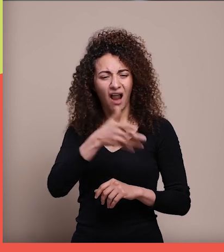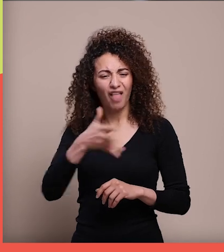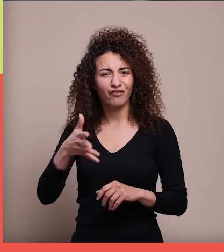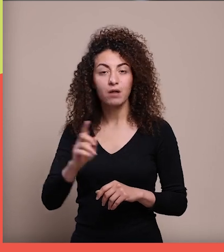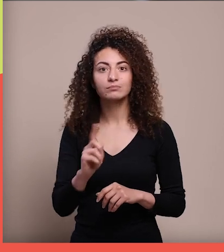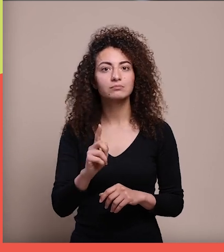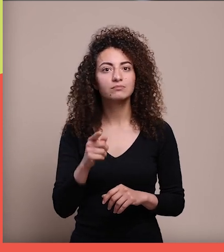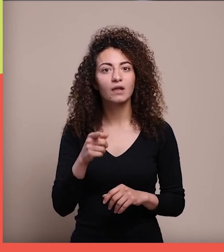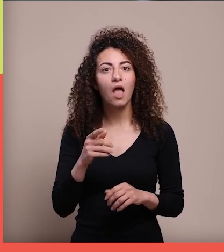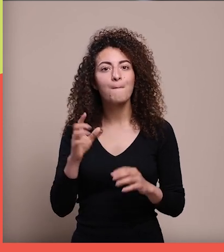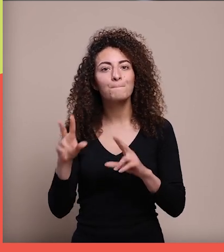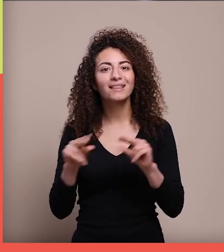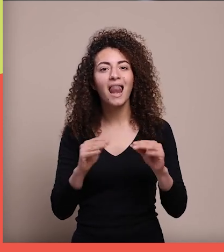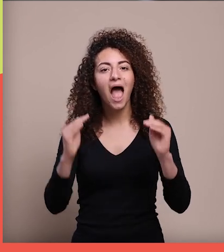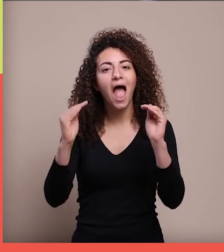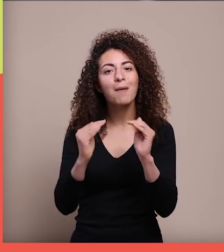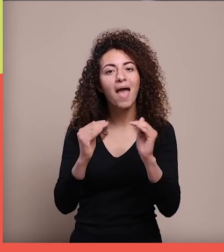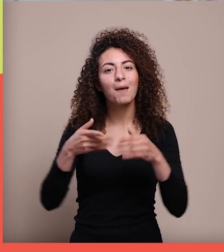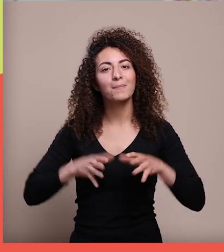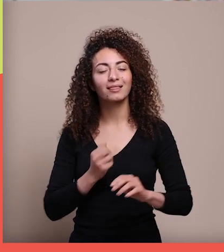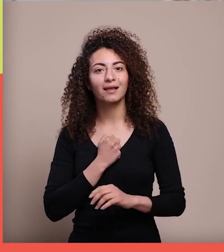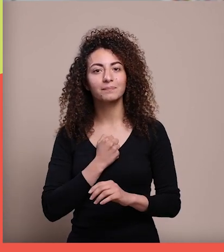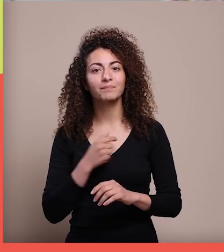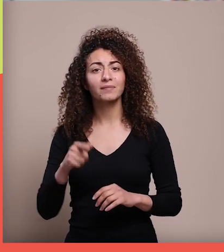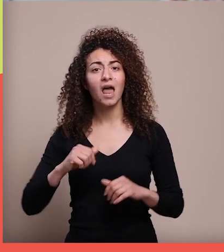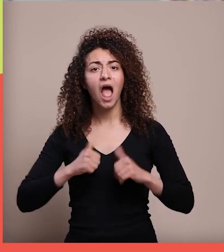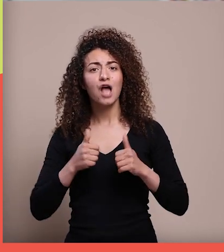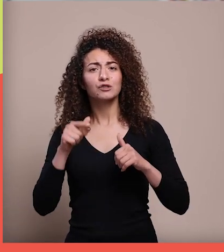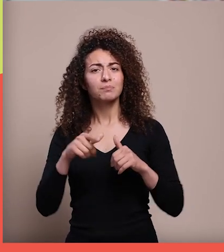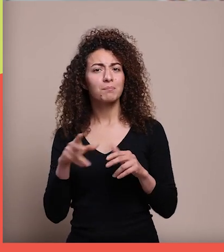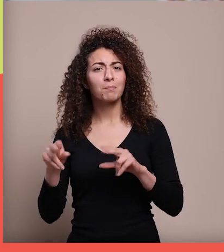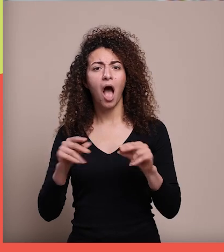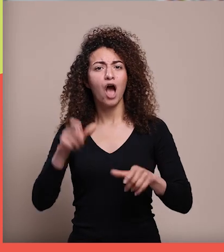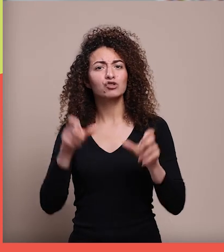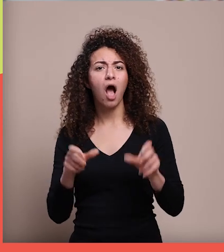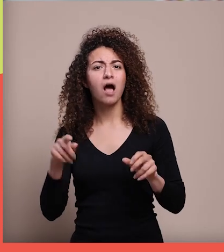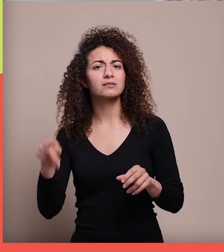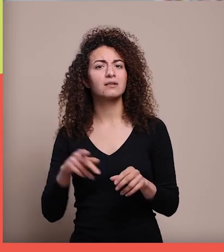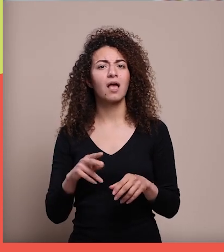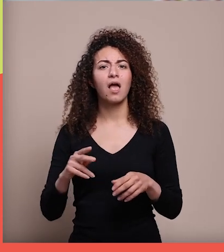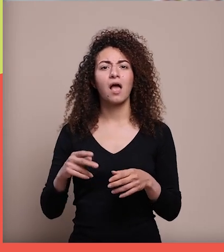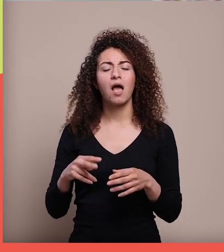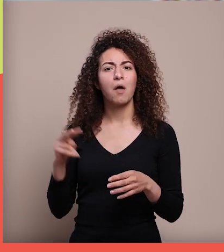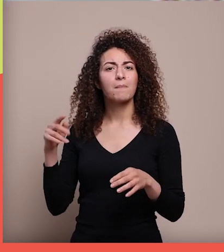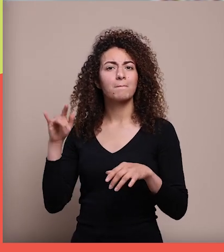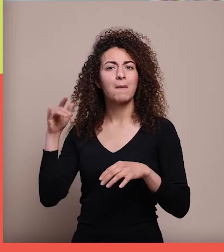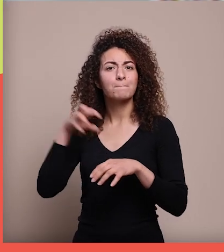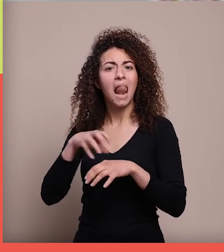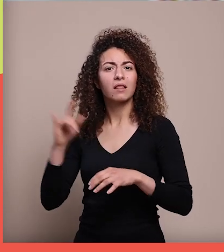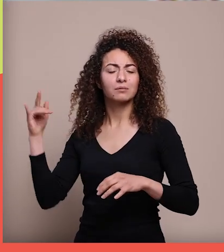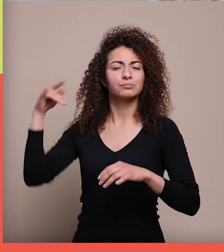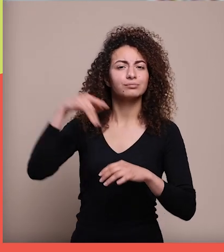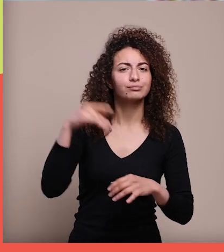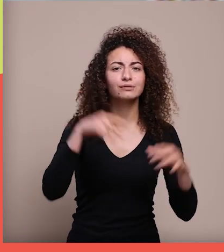كانوا كتير حماية لإلها عايش بيننا سفهمتها لكيف يمكن مختربين مثلي ضمن المجتمع اللي أنا